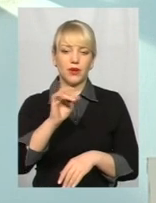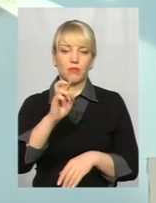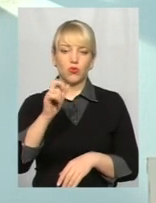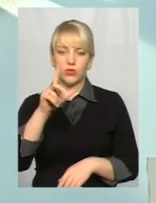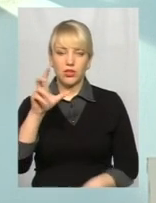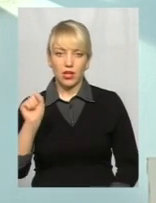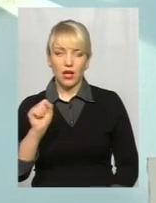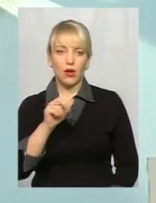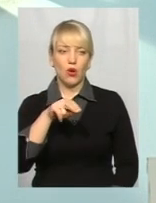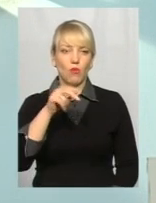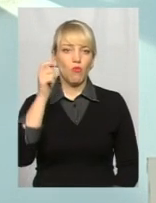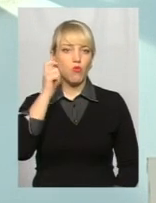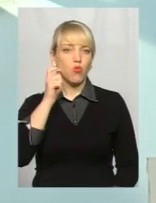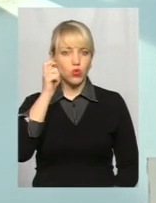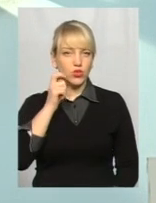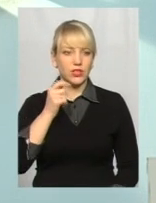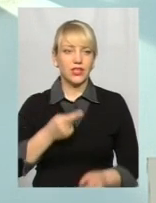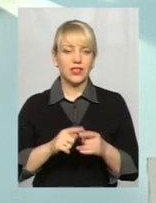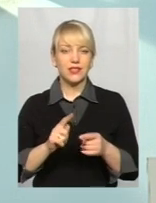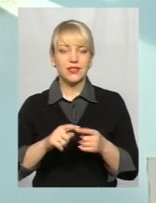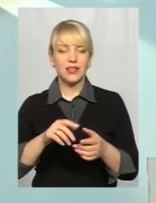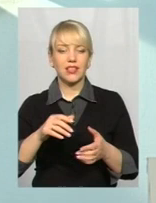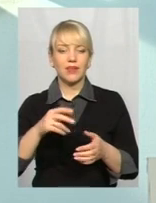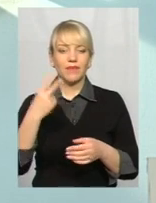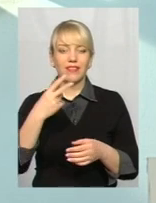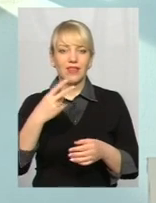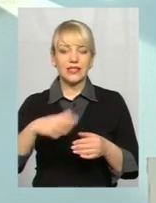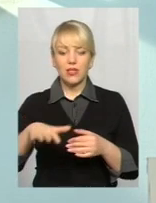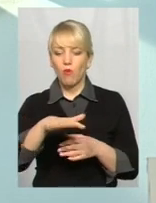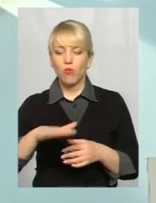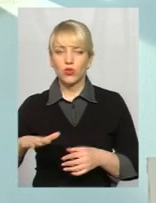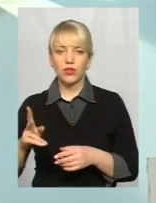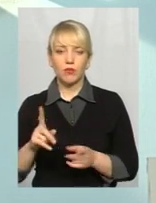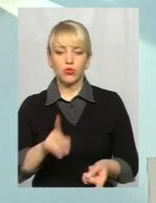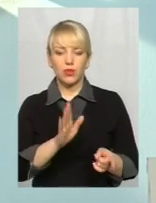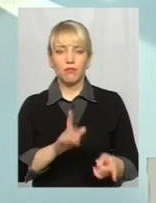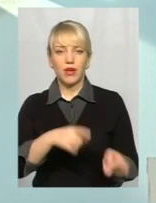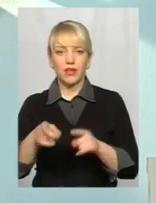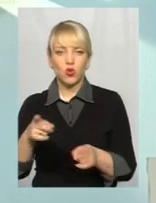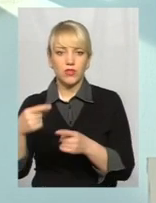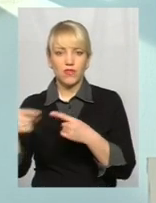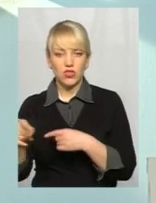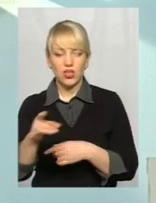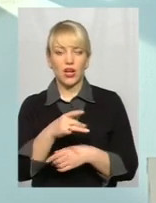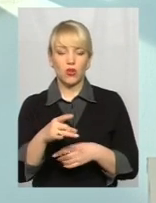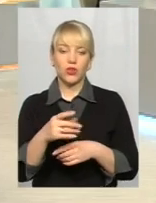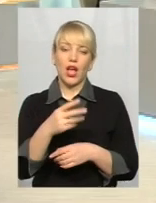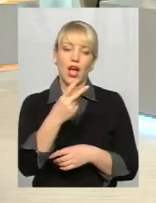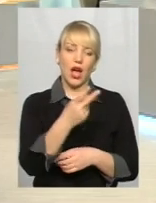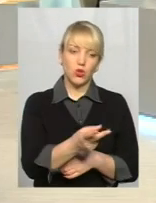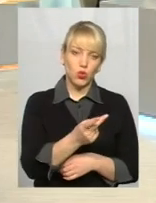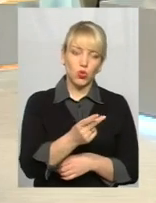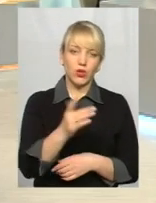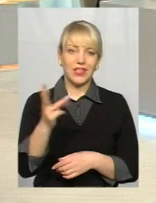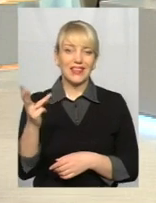міста. І тут якраз є 20 цих площин, яких треба буде переносити в інші мікрорайони. По другій, третій зоні, там вони більше